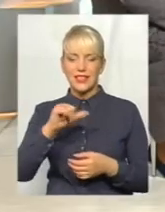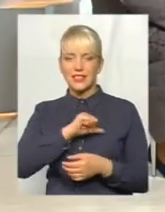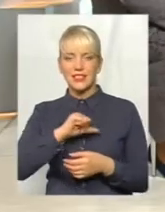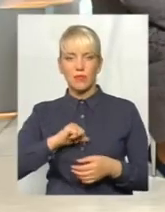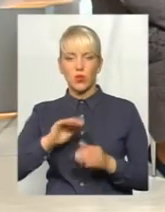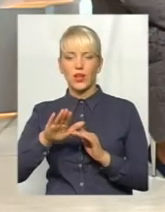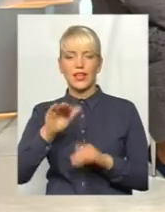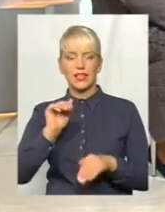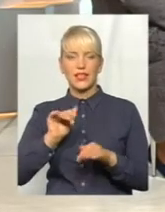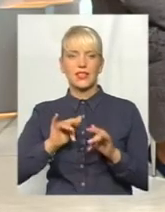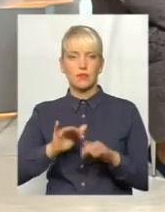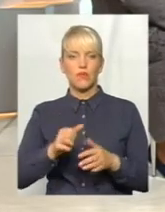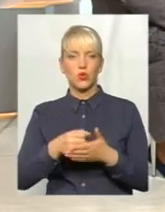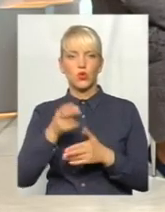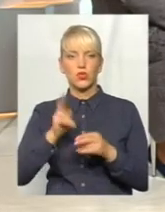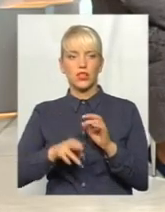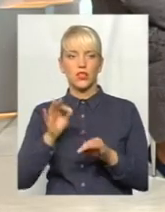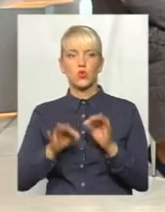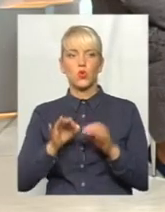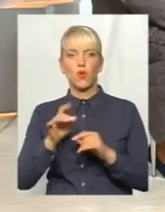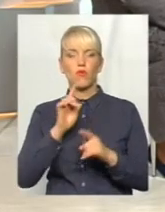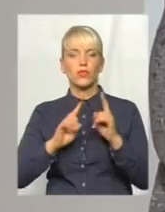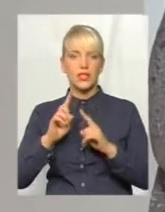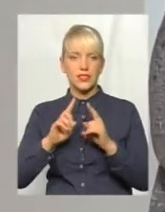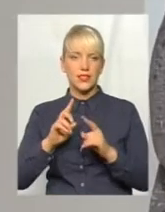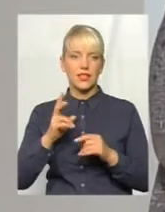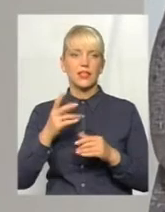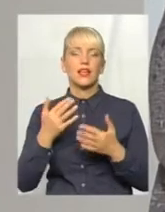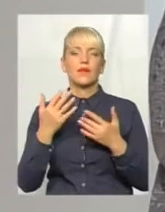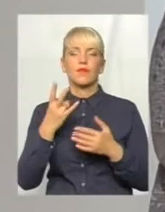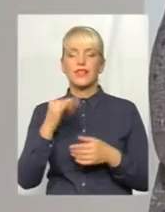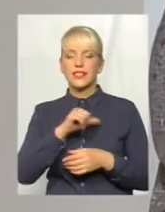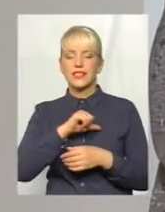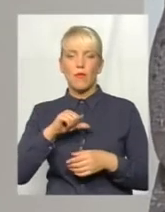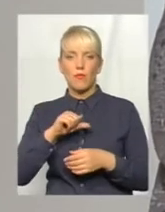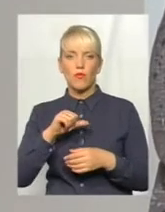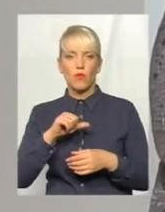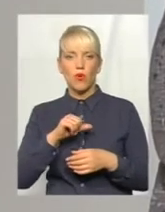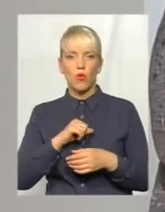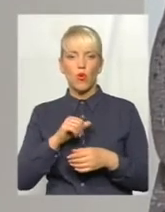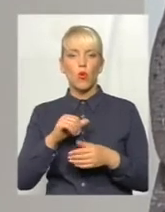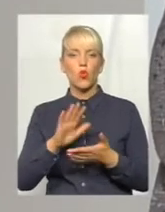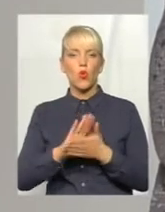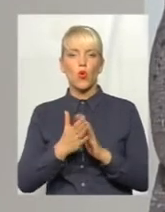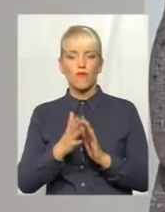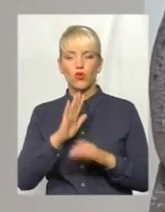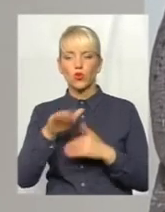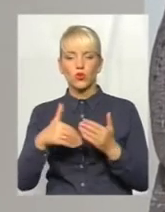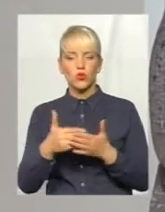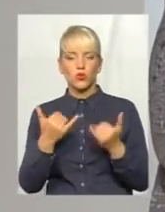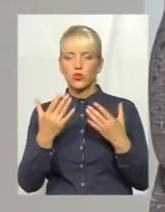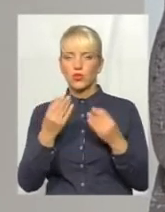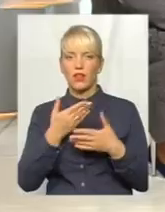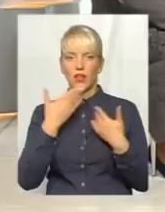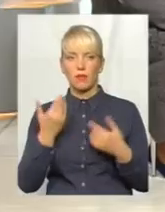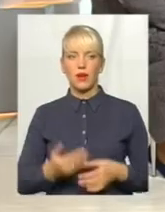справи до кінця судових засідань, скільки вони проводилися, ні самого договору немає і до сьогоднішнього дня ніде. – Пані